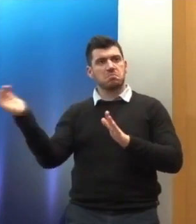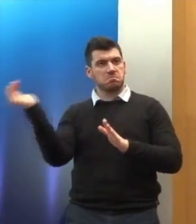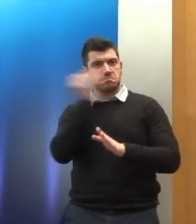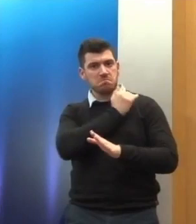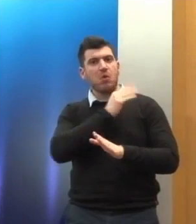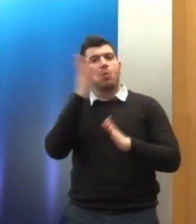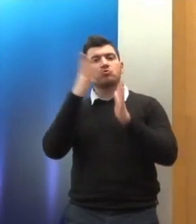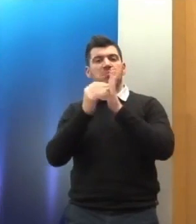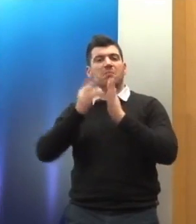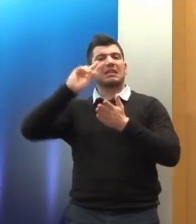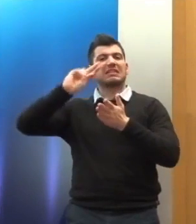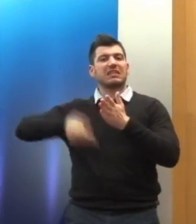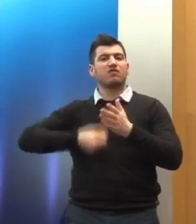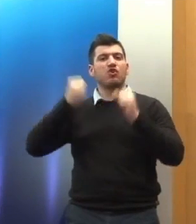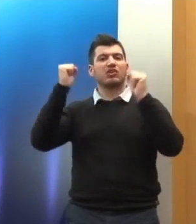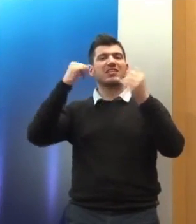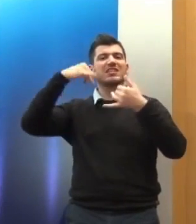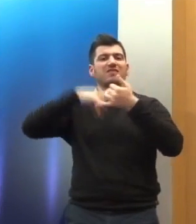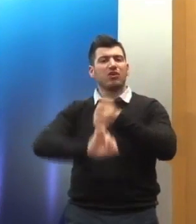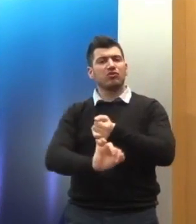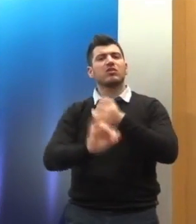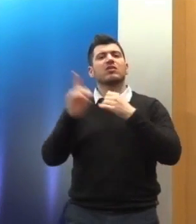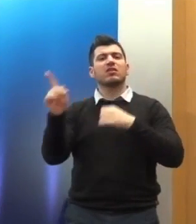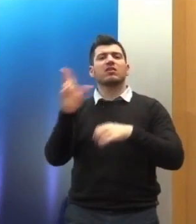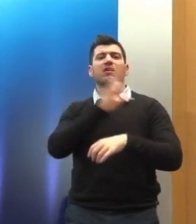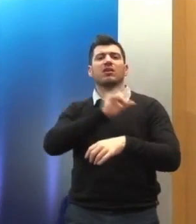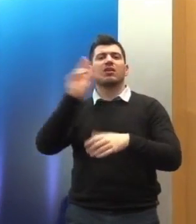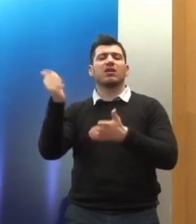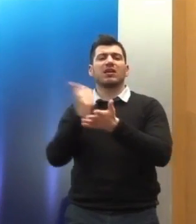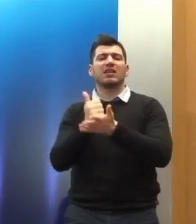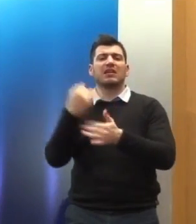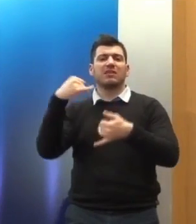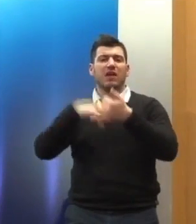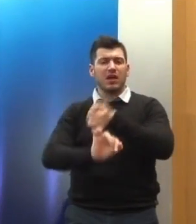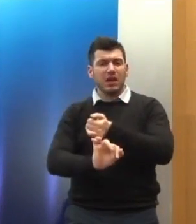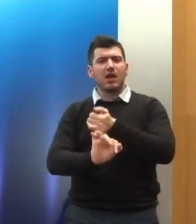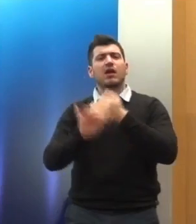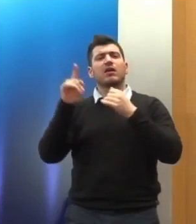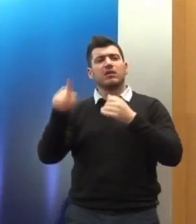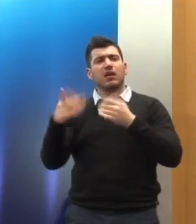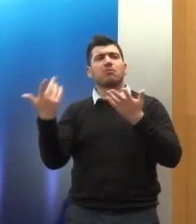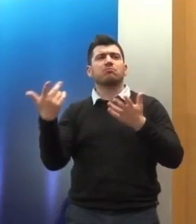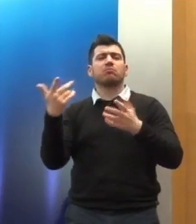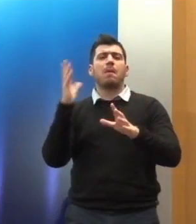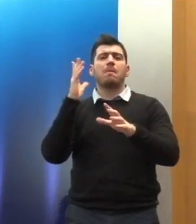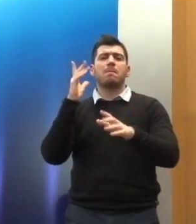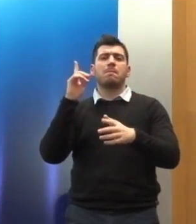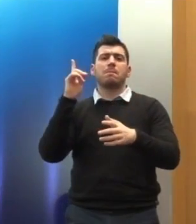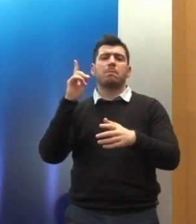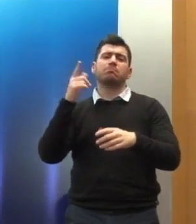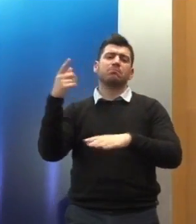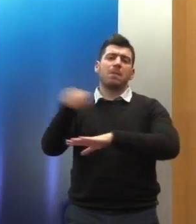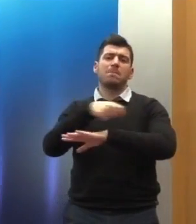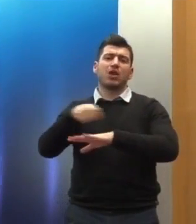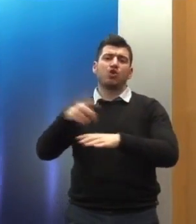το σύμφωνο συμβίωσης για τα ομόφυλα ζευγάλη και τη κατάργηση του 3.47 του ποινικού κώδικα αλλά ελπίζω ότι γρήγορα θα